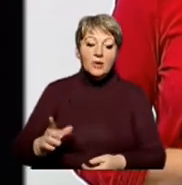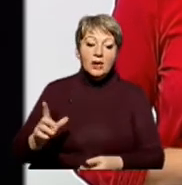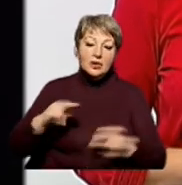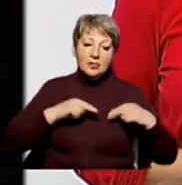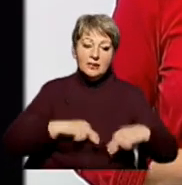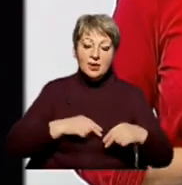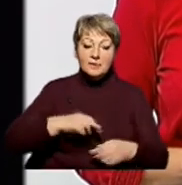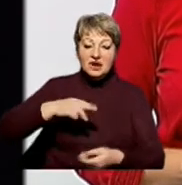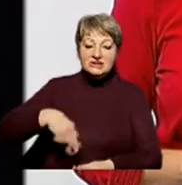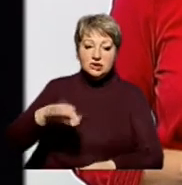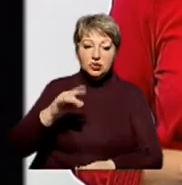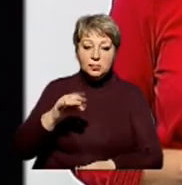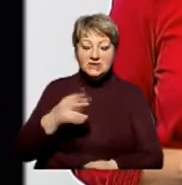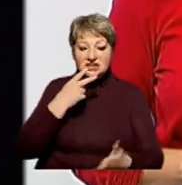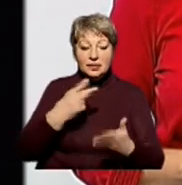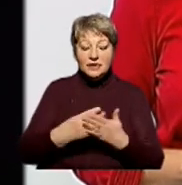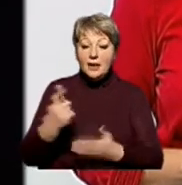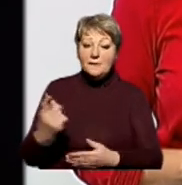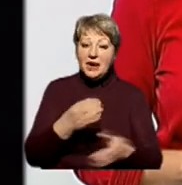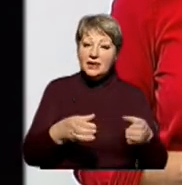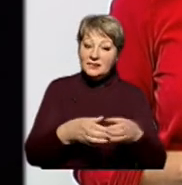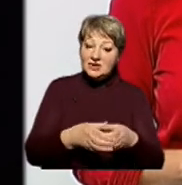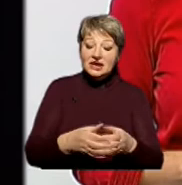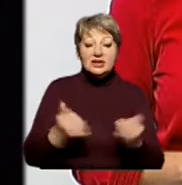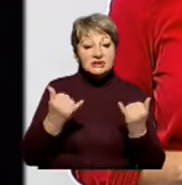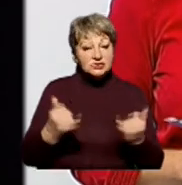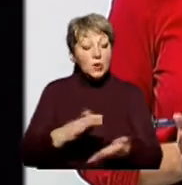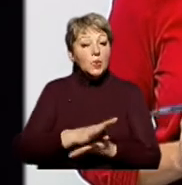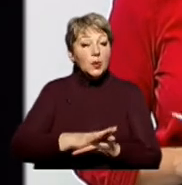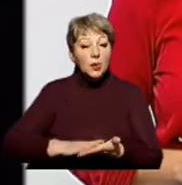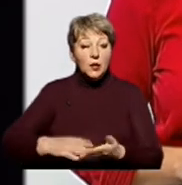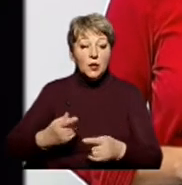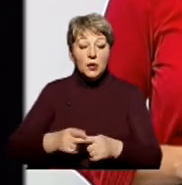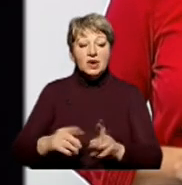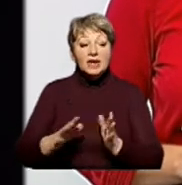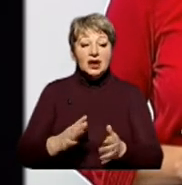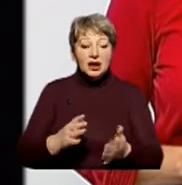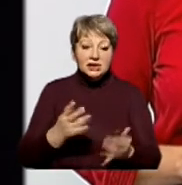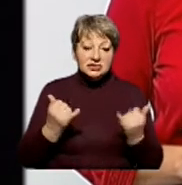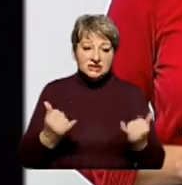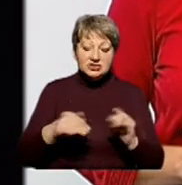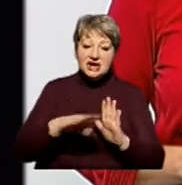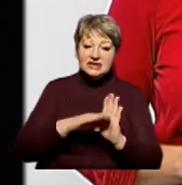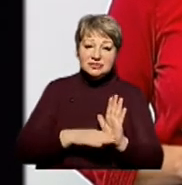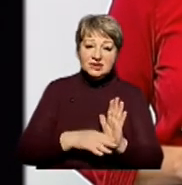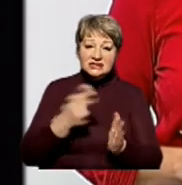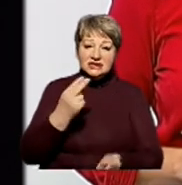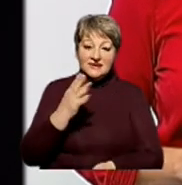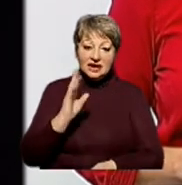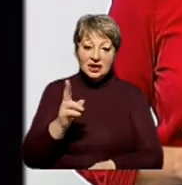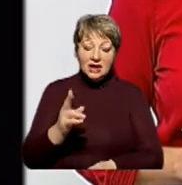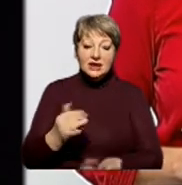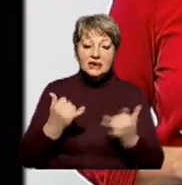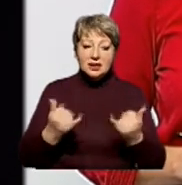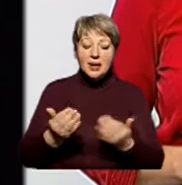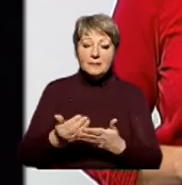Дубінський презентував першу п'ятірку виборчого списку. Сьогодні ми продовжуємо рухатися далі. Йдемо за списком ЦВК. Перед